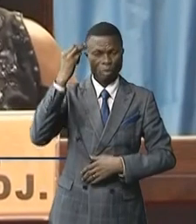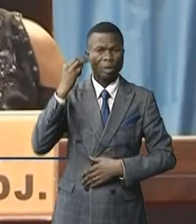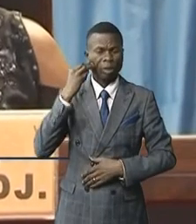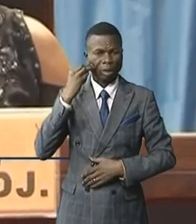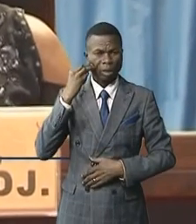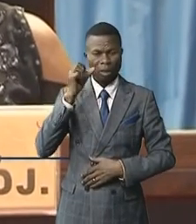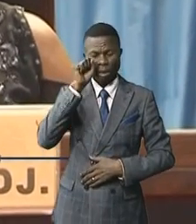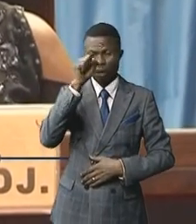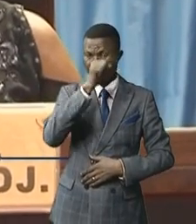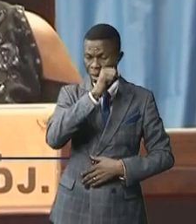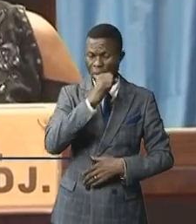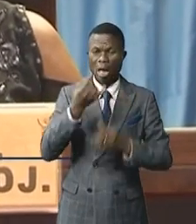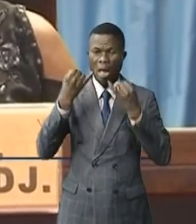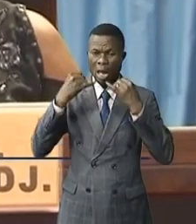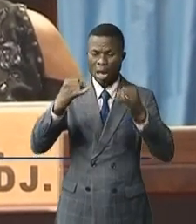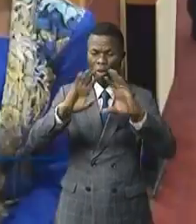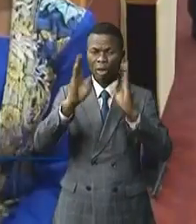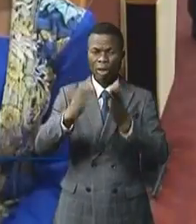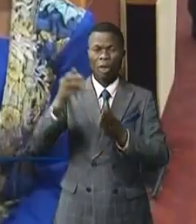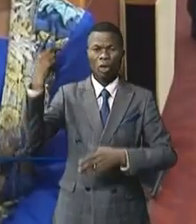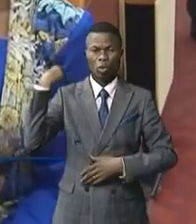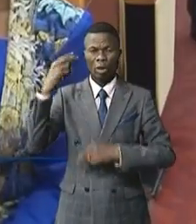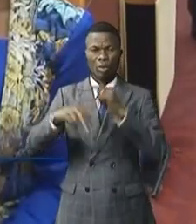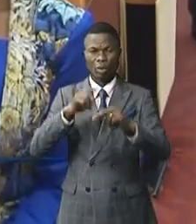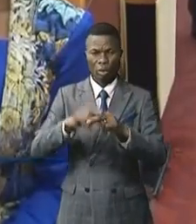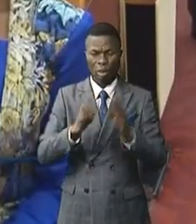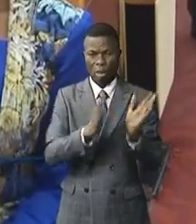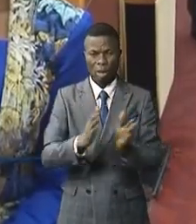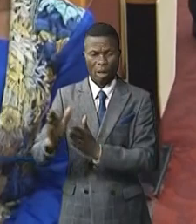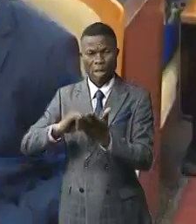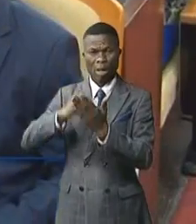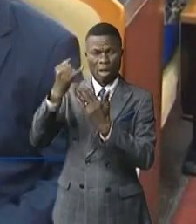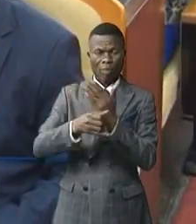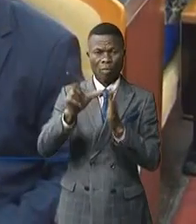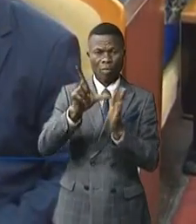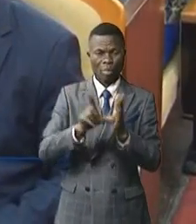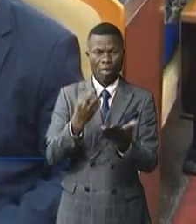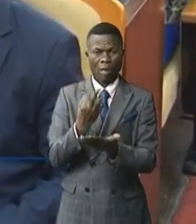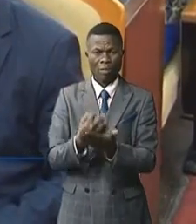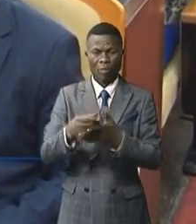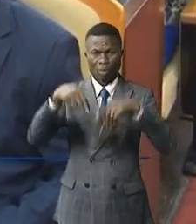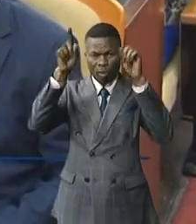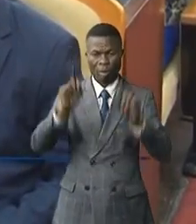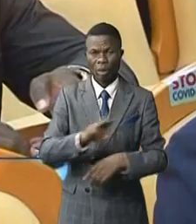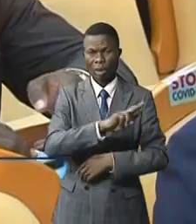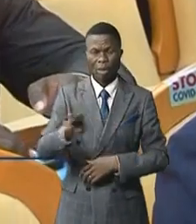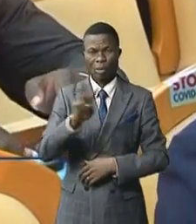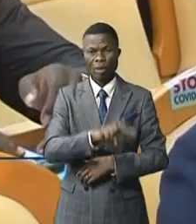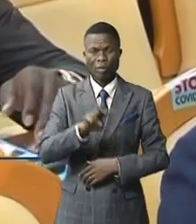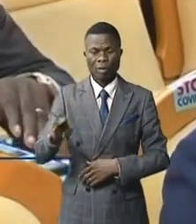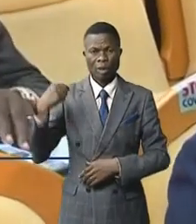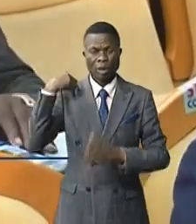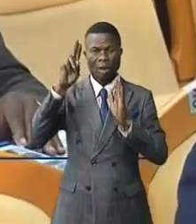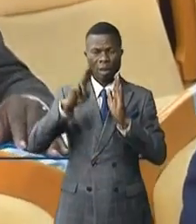Samaloukonde a informé les élus du peuple que l'élaboration de ce projet de loi de finances exercice 2022 par le